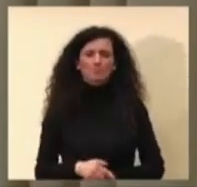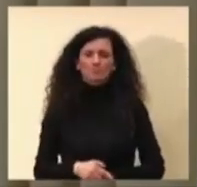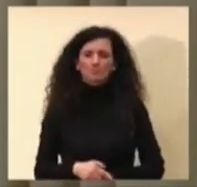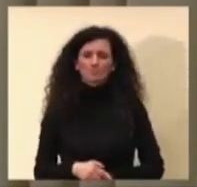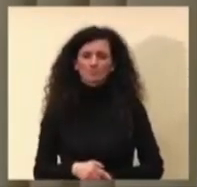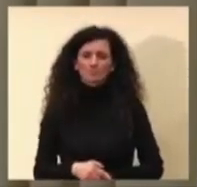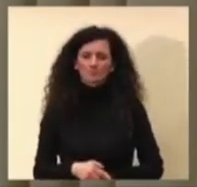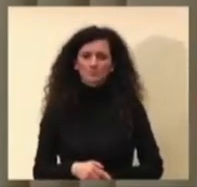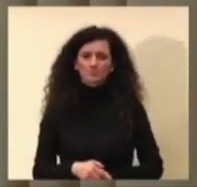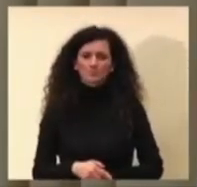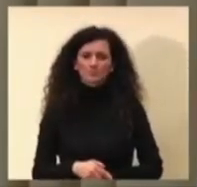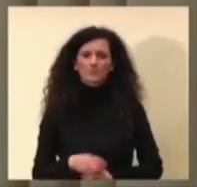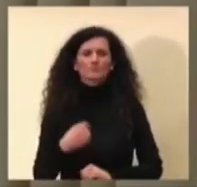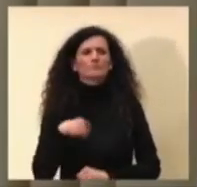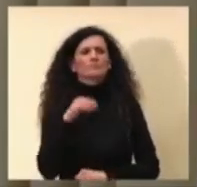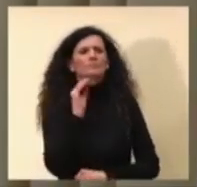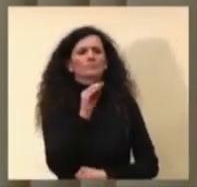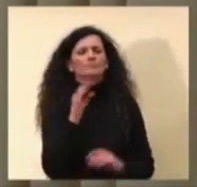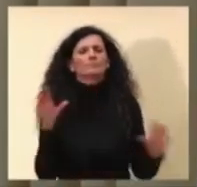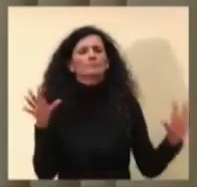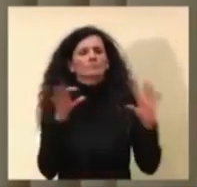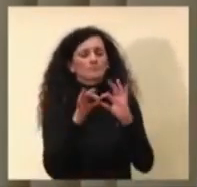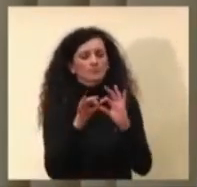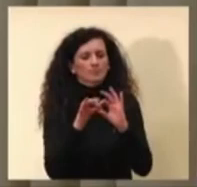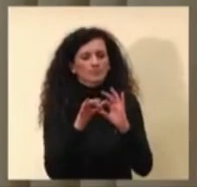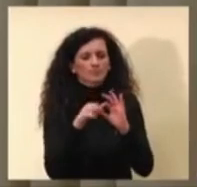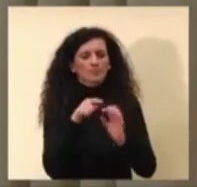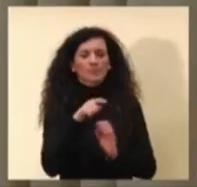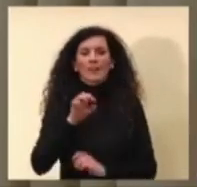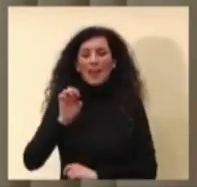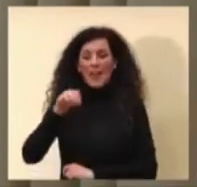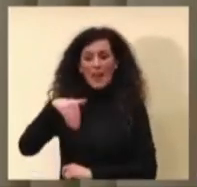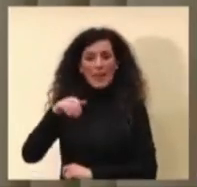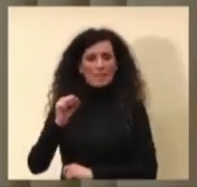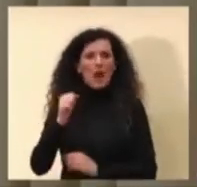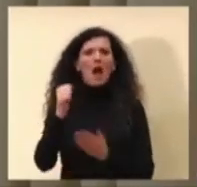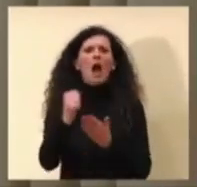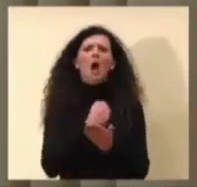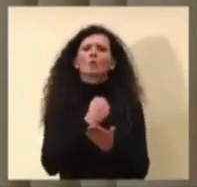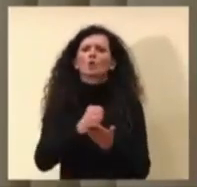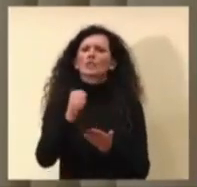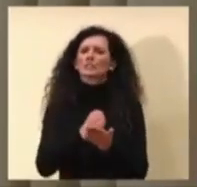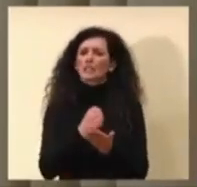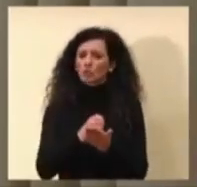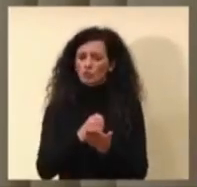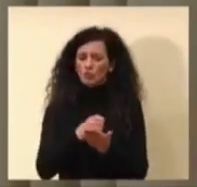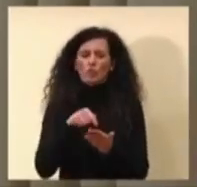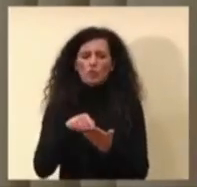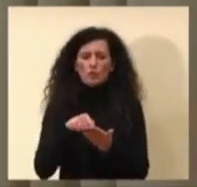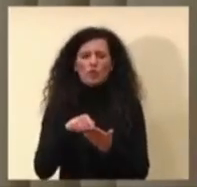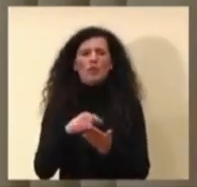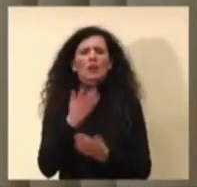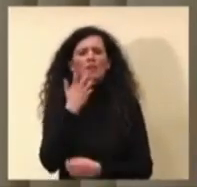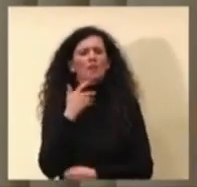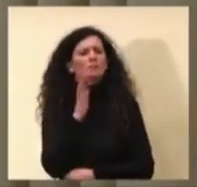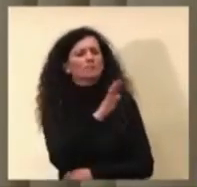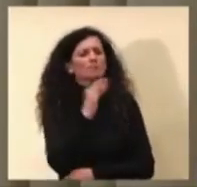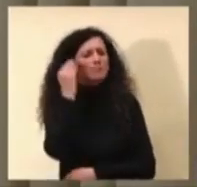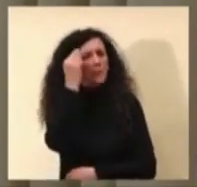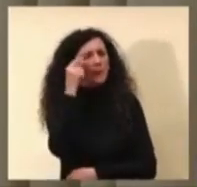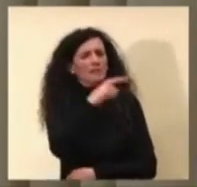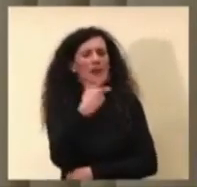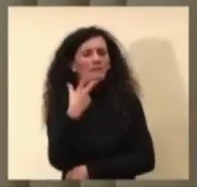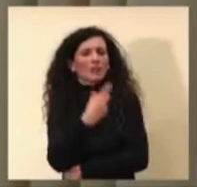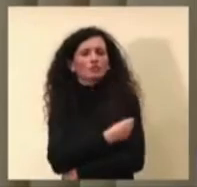netto di quelle che possono essere o meno le autorizzazioni dell'EMA. Io vorrei un parere scientifico vostro sul vaccino Sputnik russo